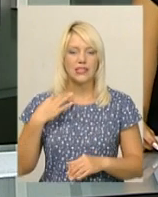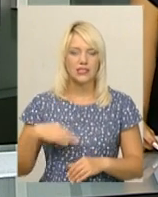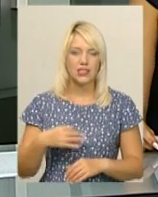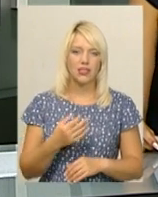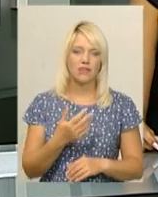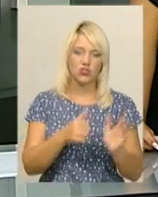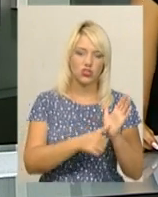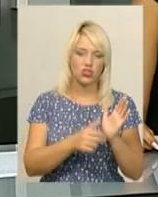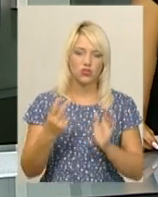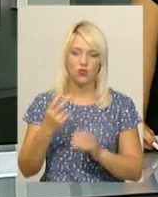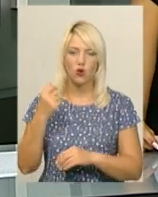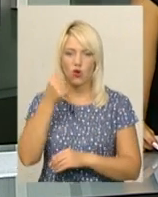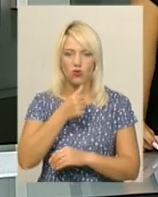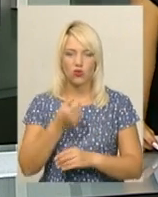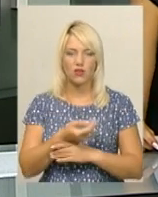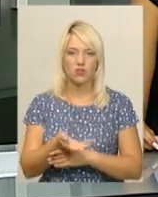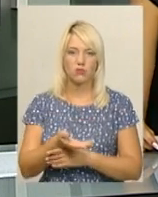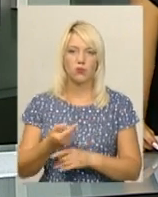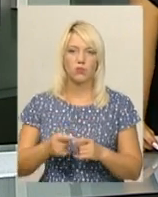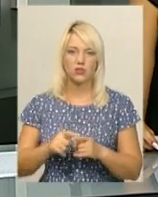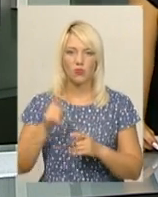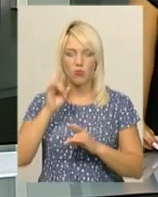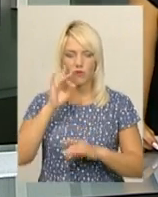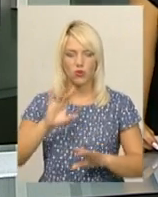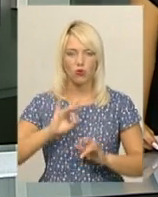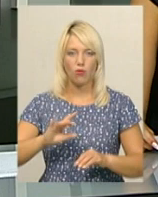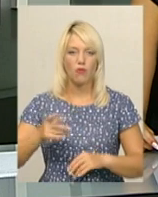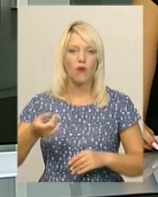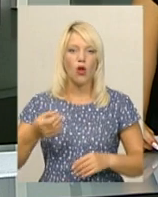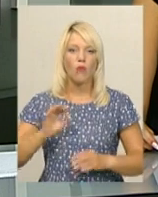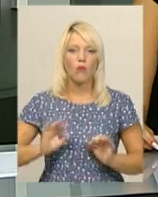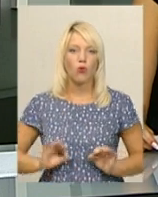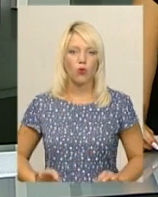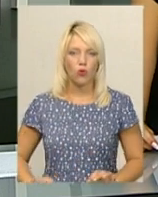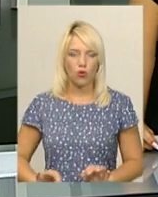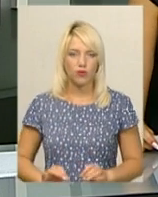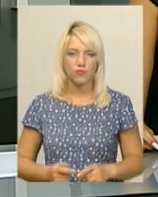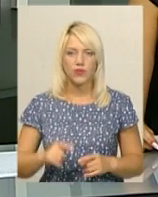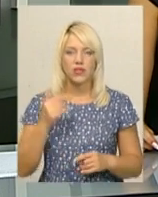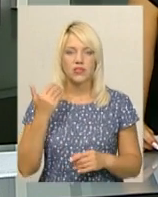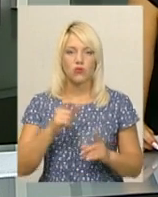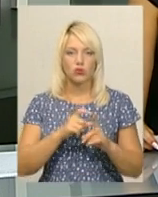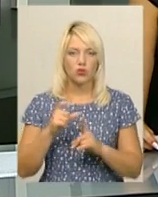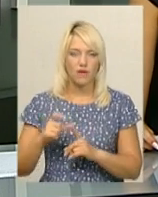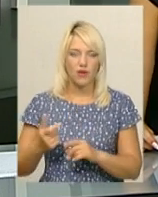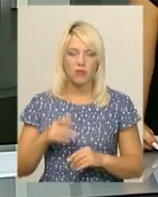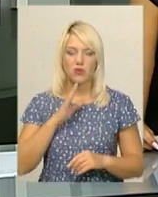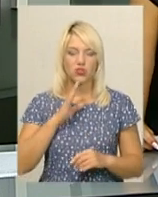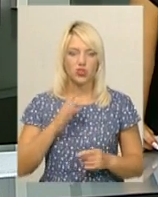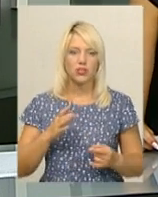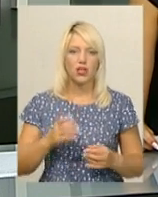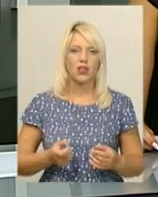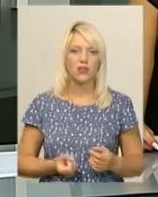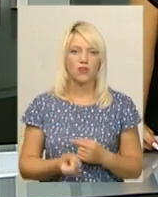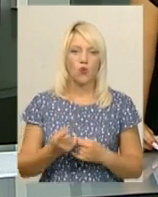жебракувати. Про це повідомив прокурор відділу прокуратури Хмельницької області Роман Божок. За його словами, жінка – уродженка Вінницької